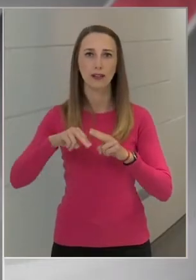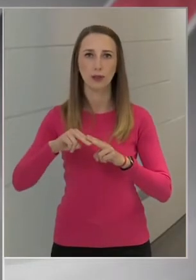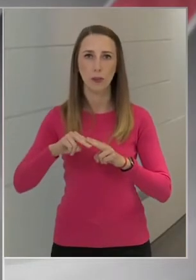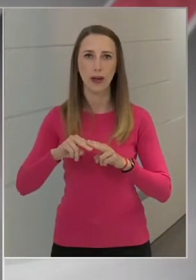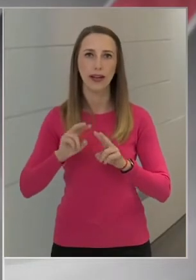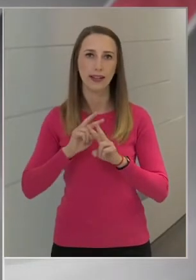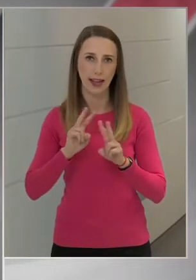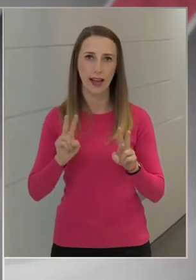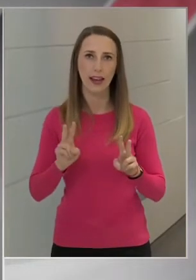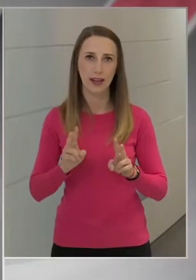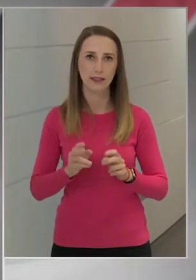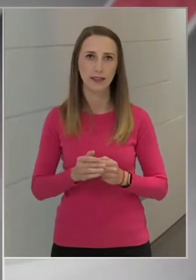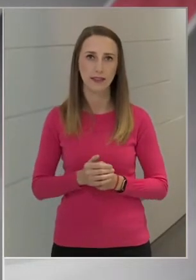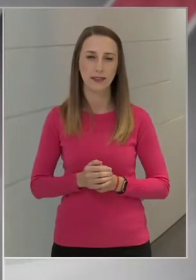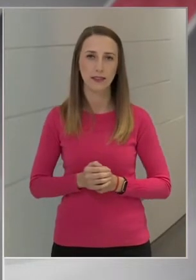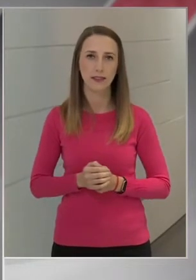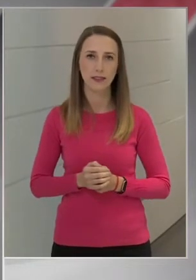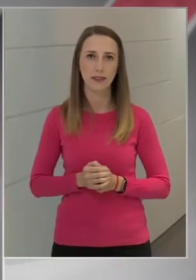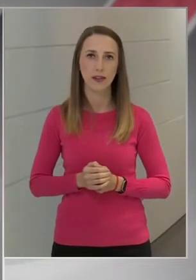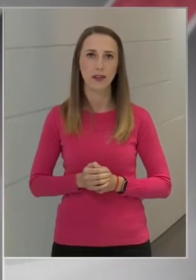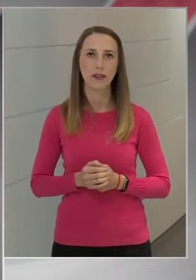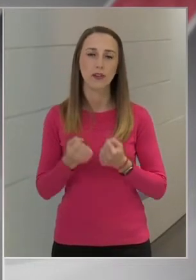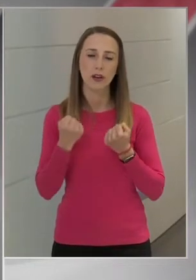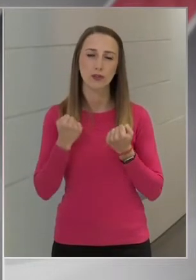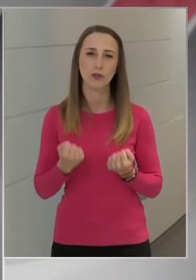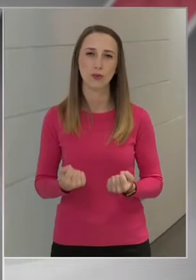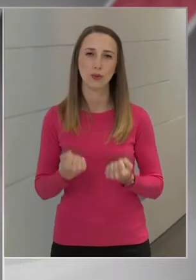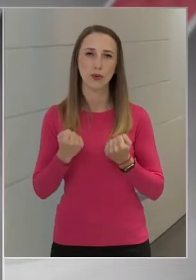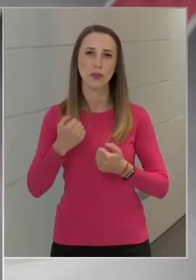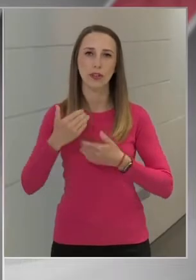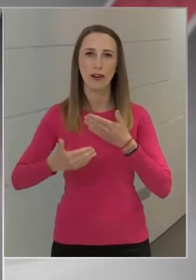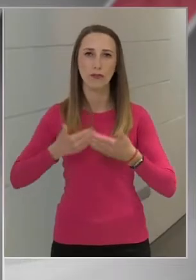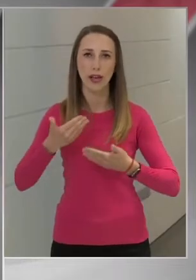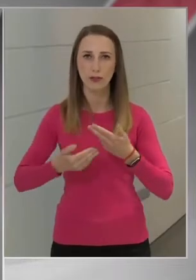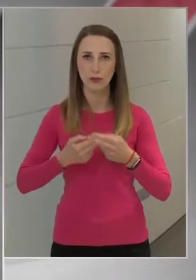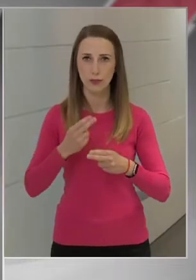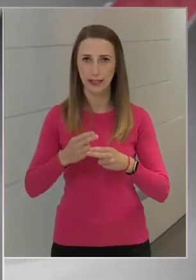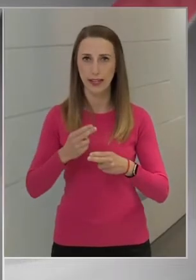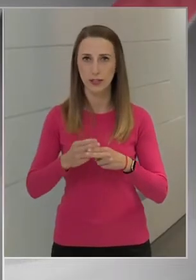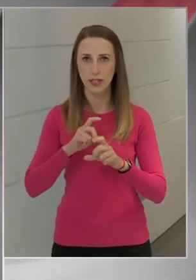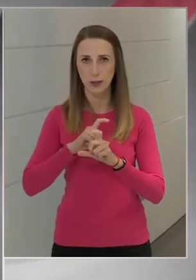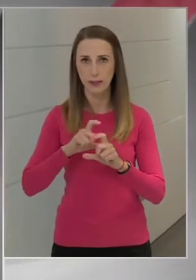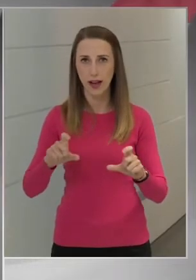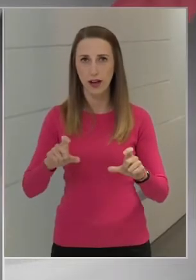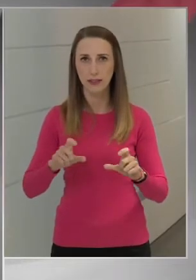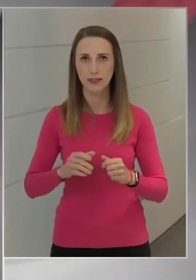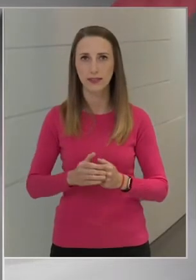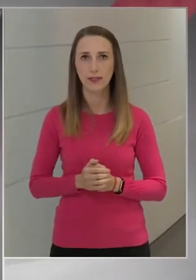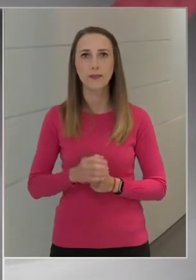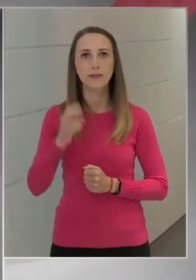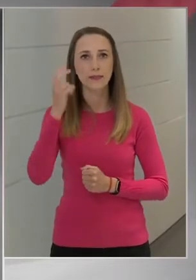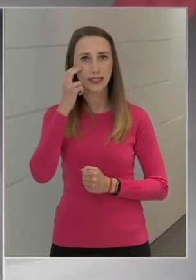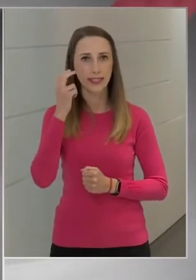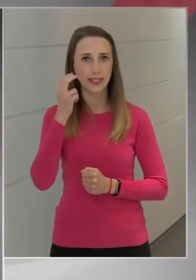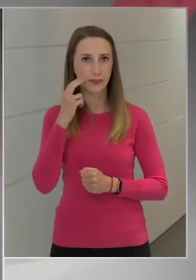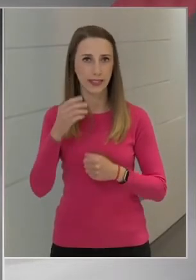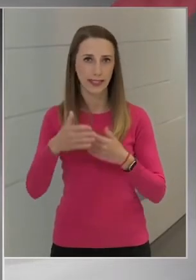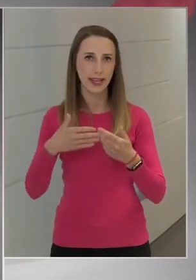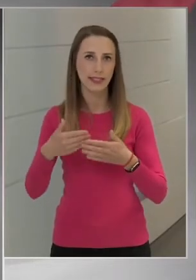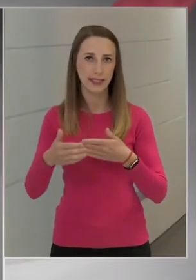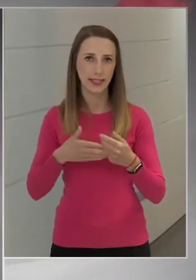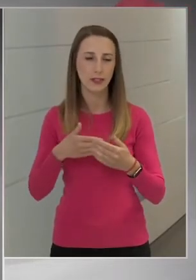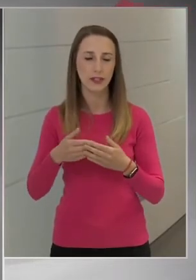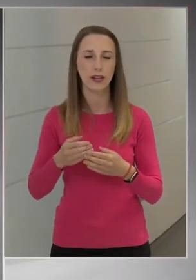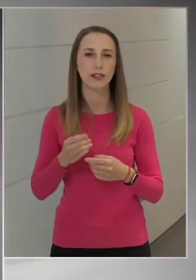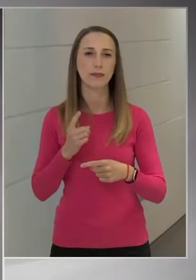kellett, hogy a súlyos, lefolyású betegségük miatt intézményi kezelésre és